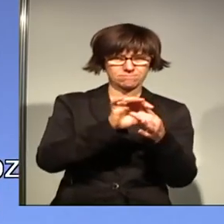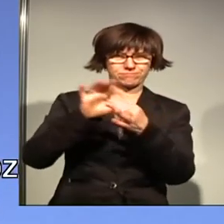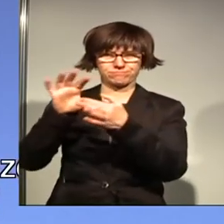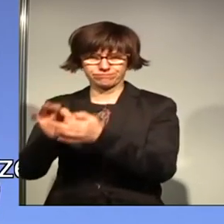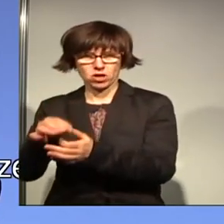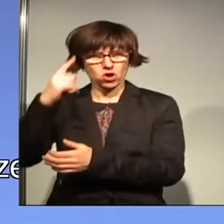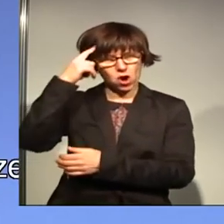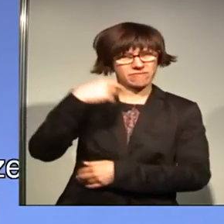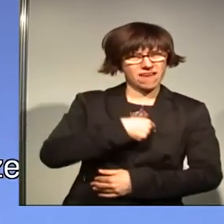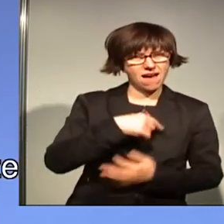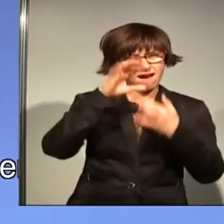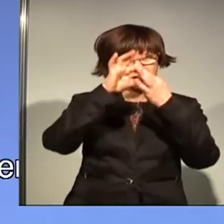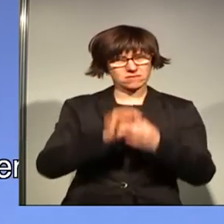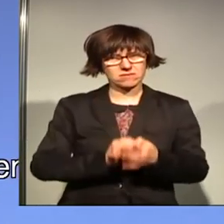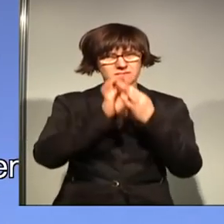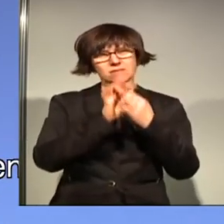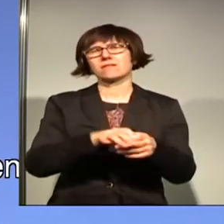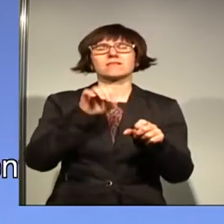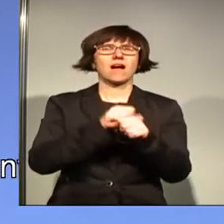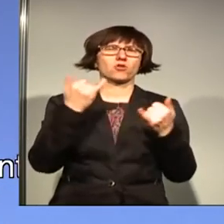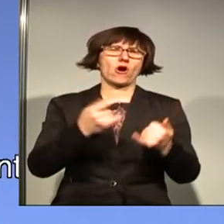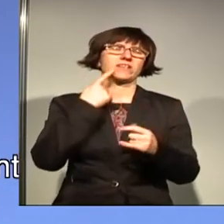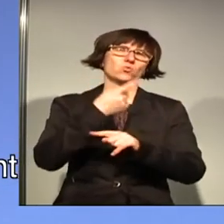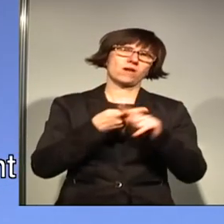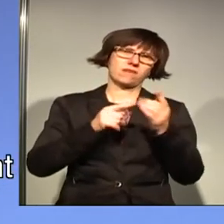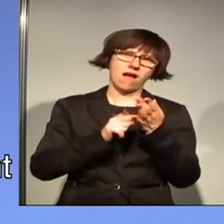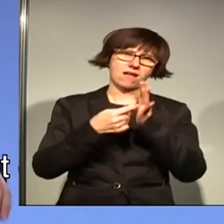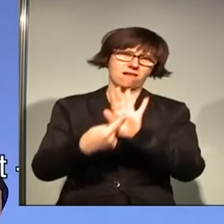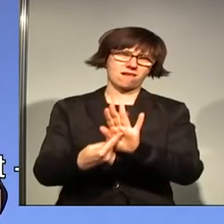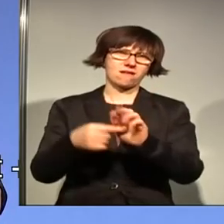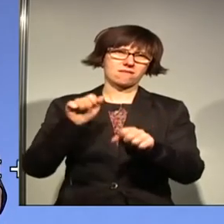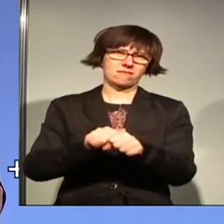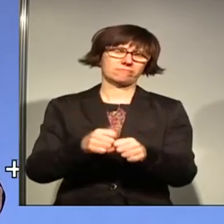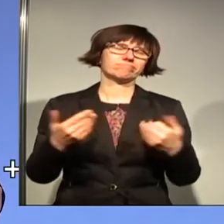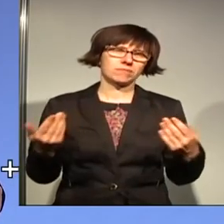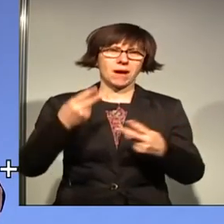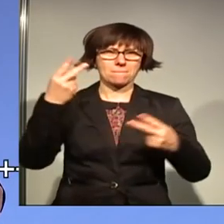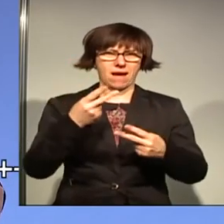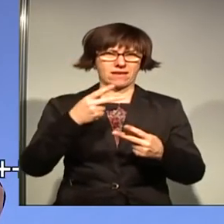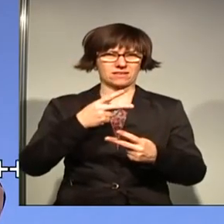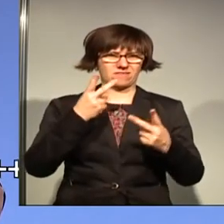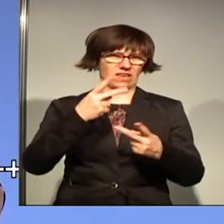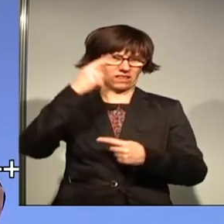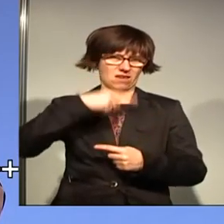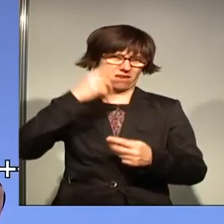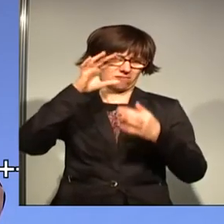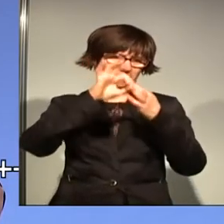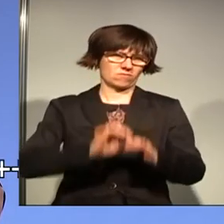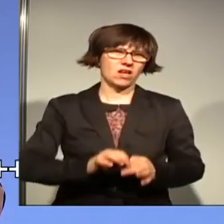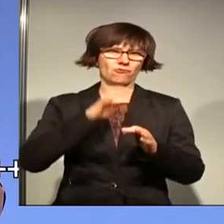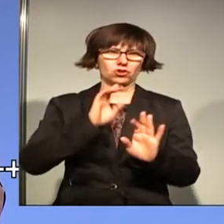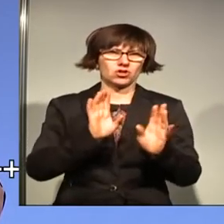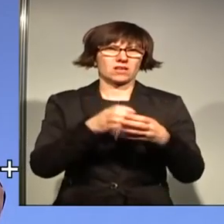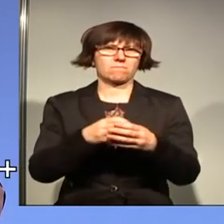Genossen, Kopf und Herz, konnte ich euch heute nur einen kurzen Einblick geben. Aber beides, liebe Genossinnen und Genossen, möchte ich in die